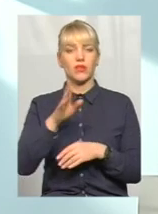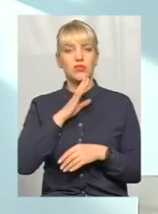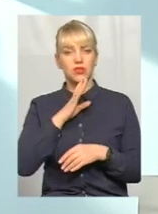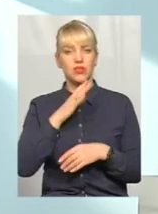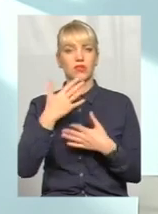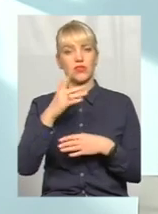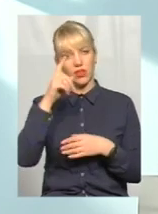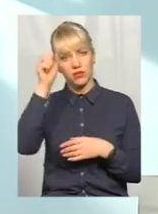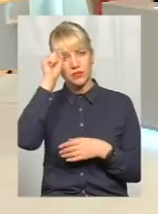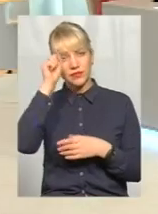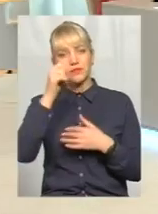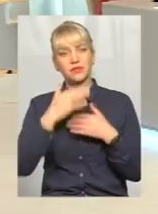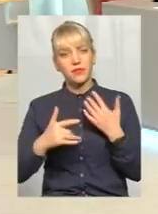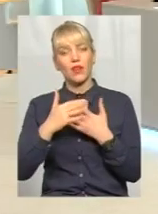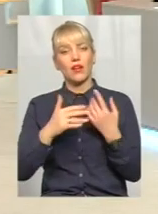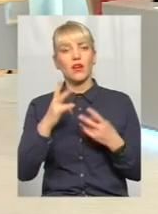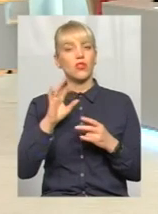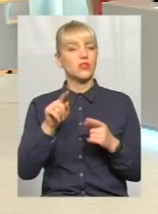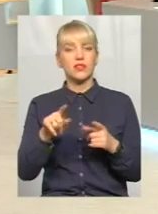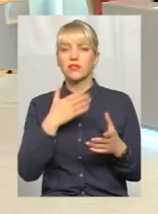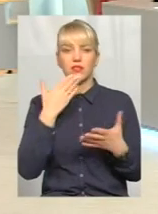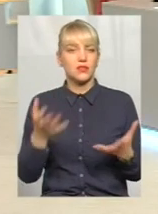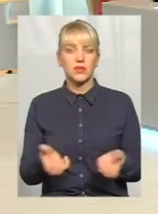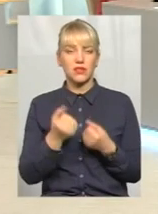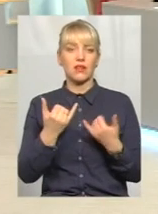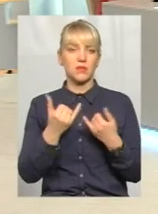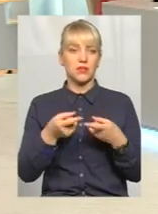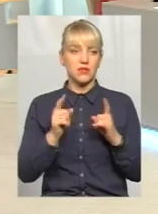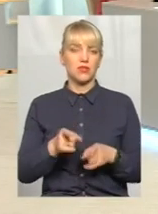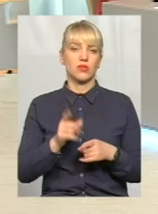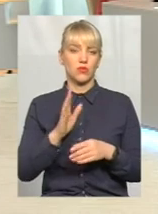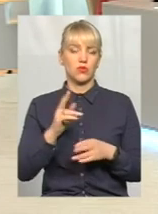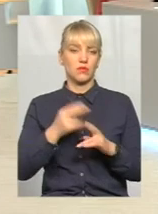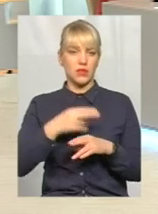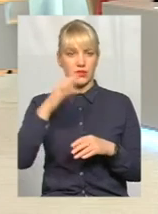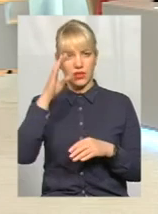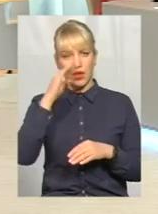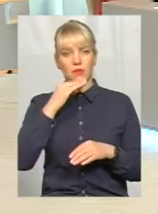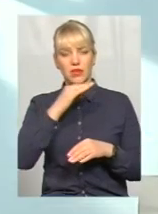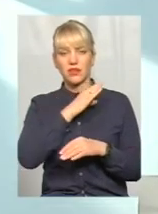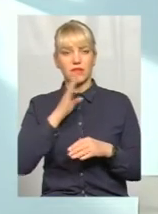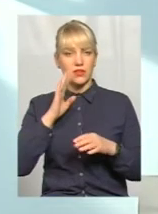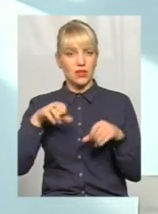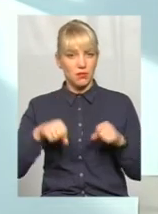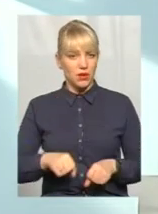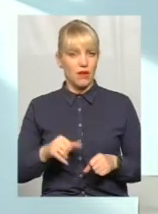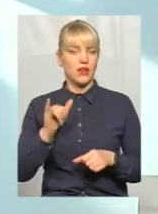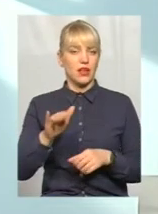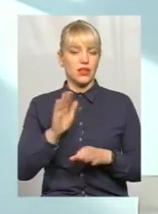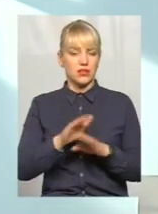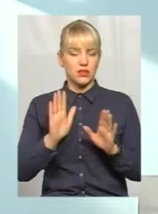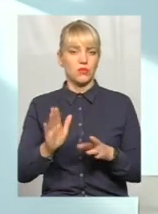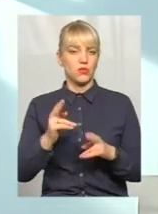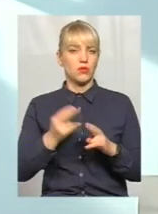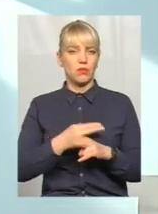але це її не спасає. Тепер вона дійсно буде позбавлена материнських прав. Діти будуть мати статус дітей позбавленої